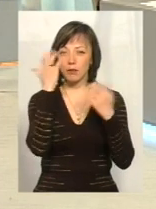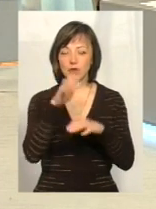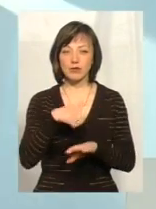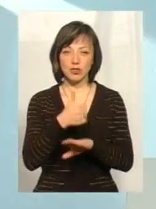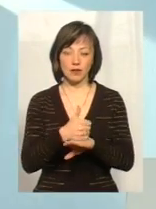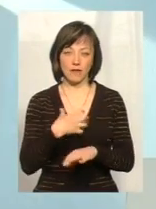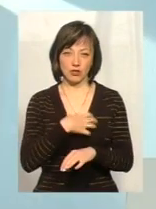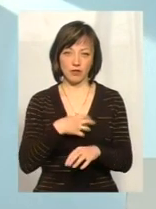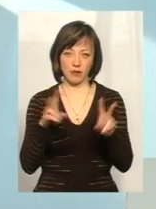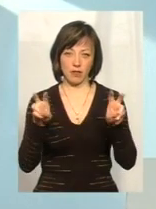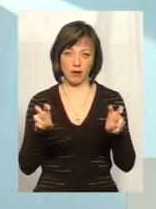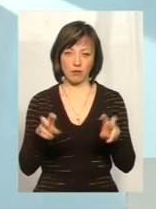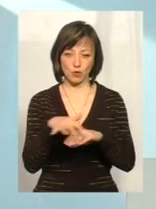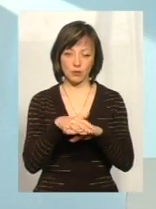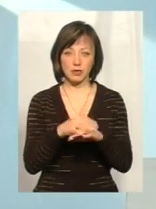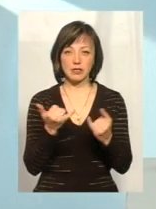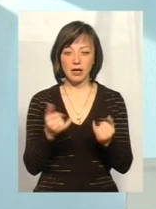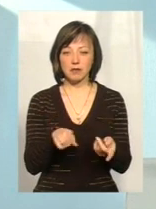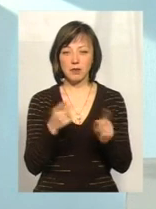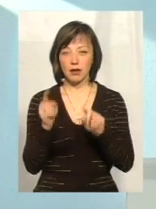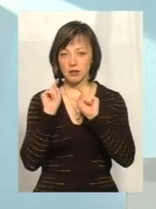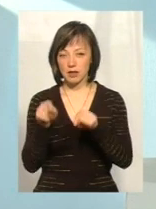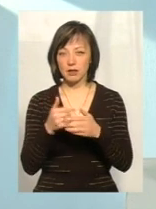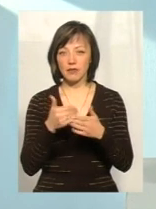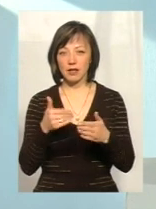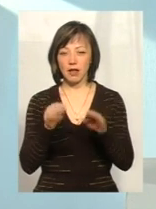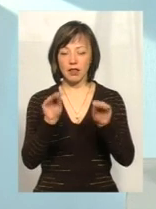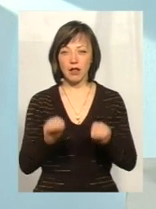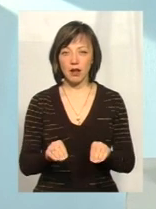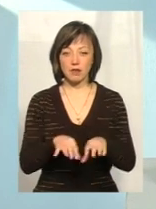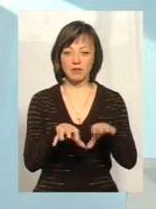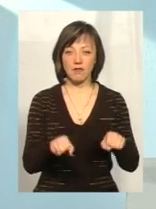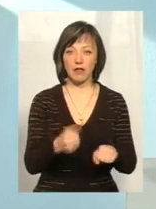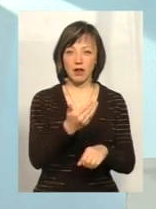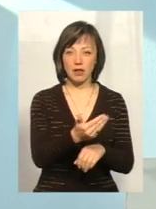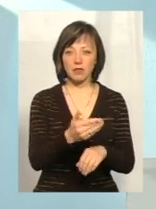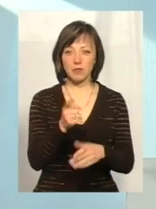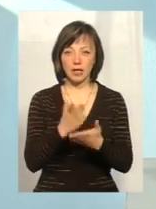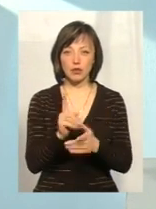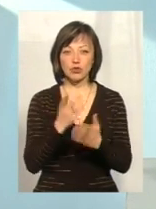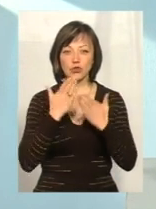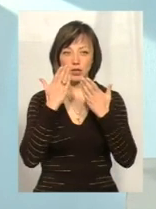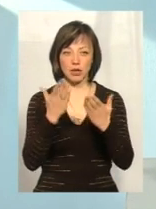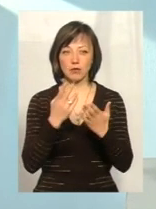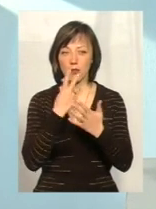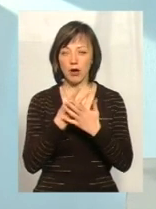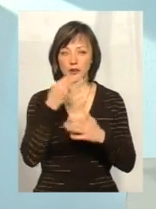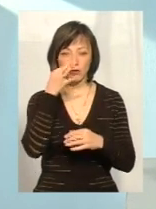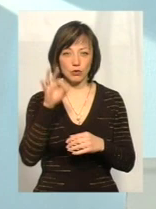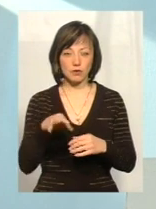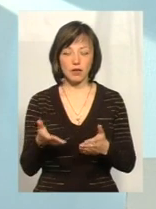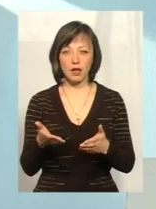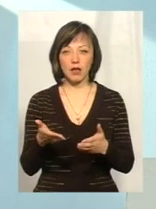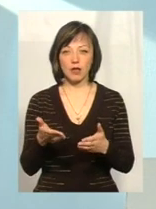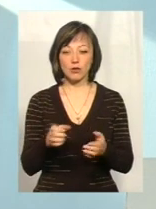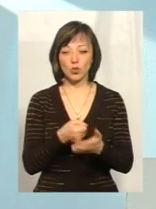актуального, що має бути. Тому зараз перевели акцент від декларацій посадовців, а там є що читати, як показує практика.